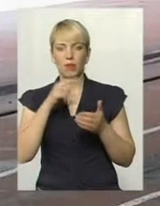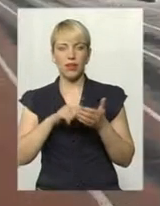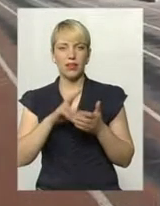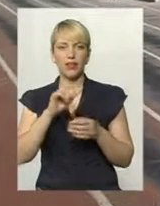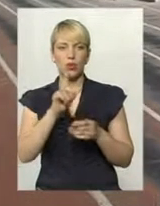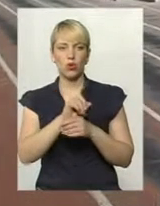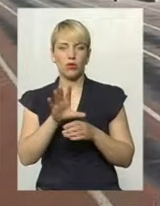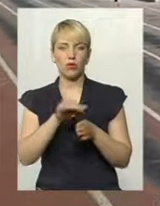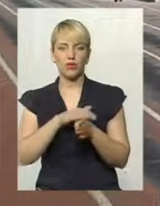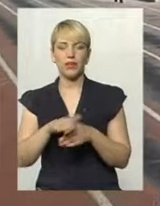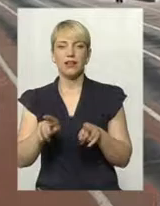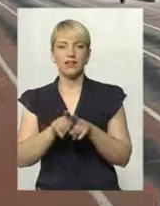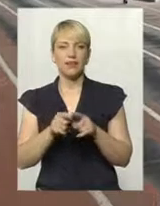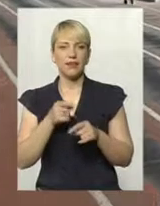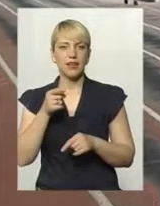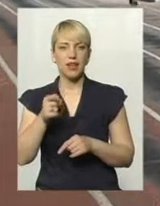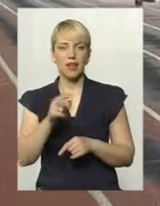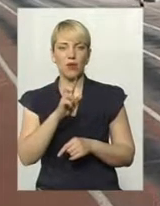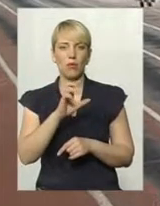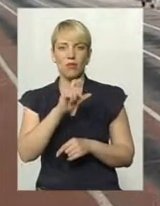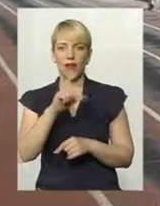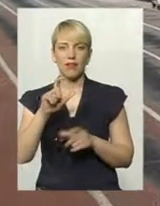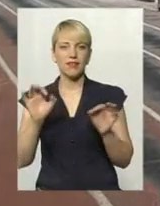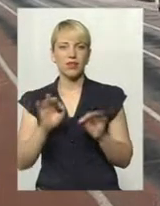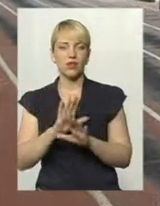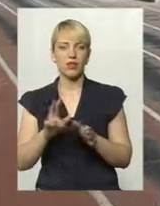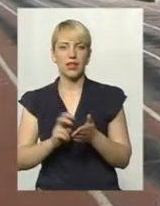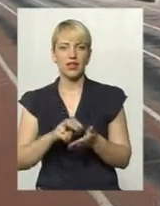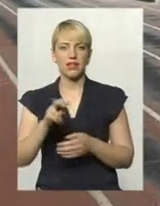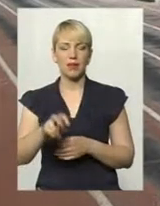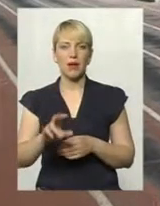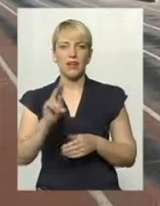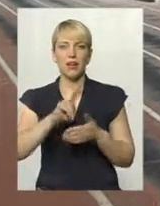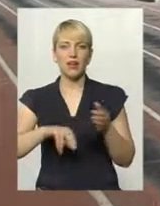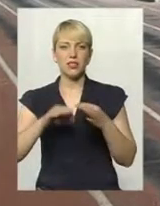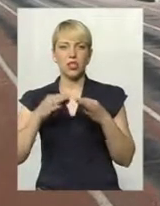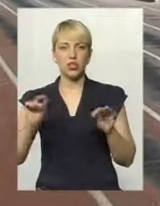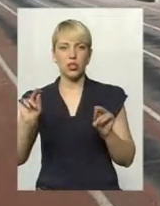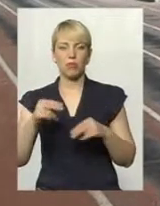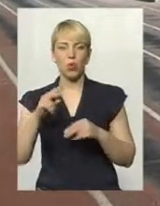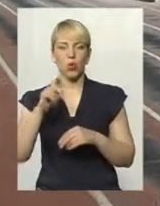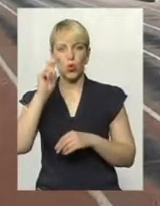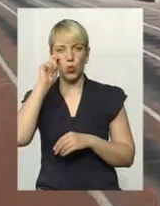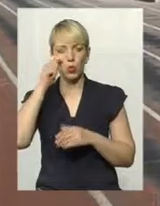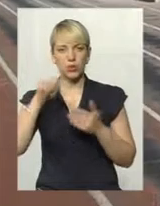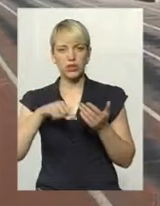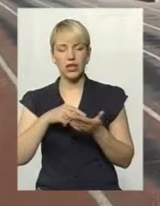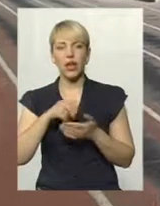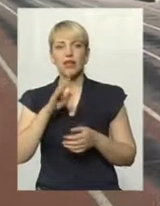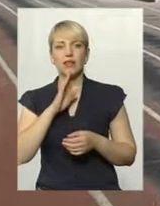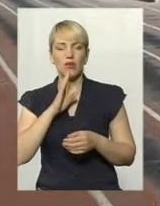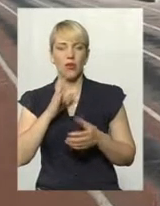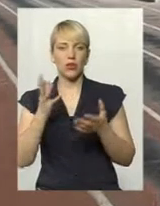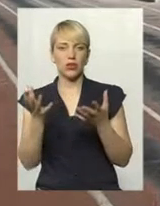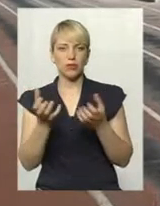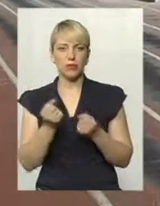норми. Так далеко Марина Бех не стрибала ще ніколи. На ліцензійному чемпіонаті України в Луцьку атлетка не лише здобула путівку на